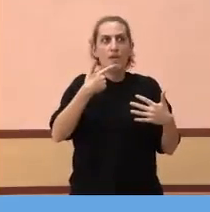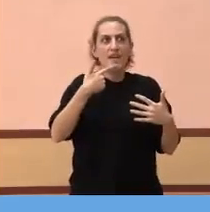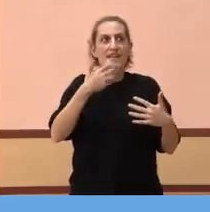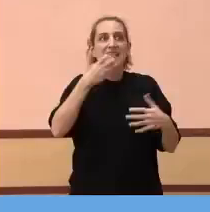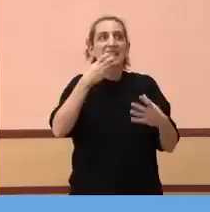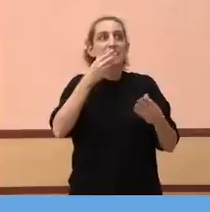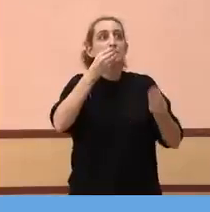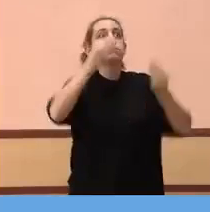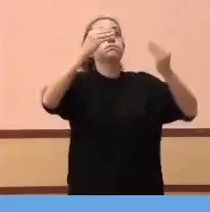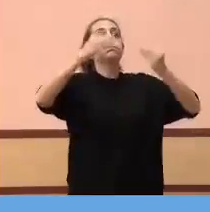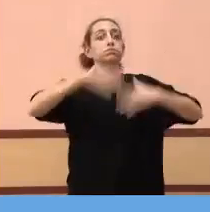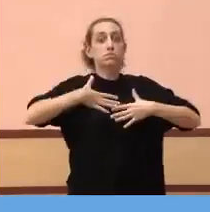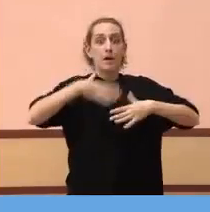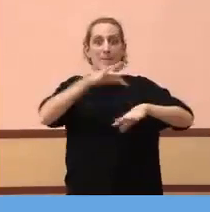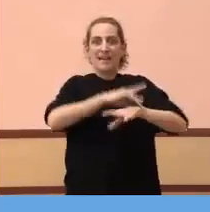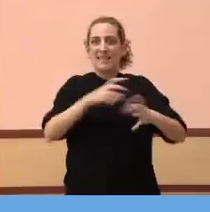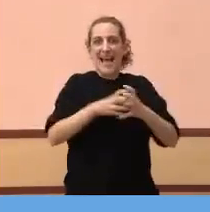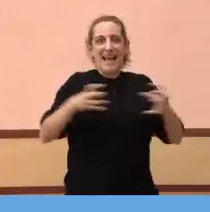85%,